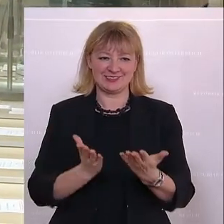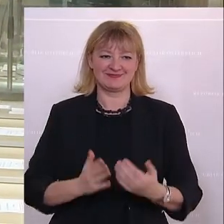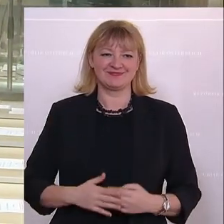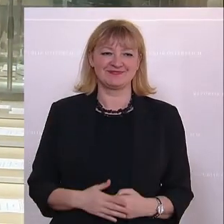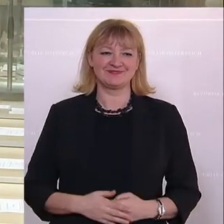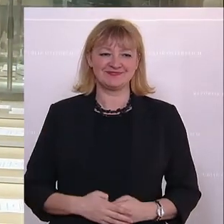Ist er. Danke.